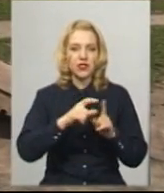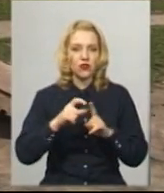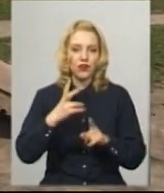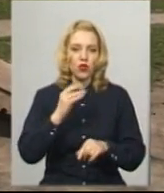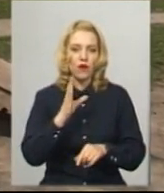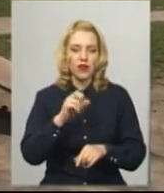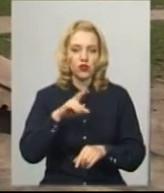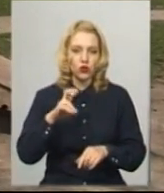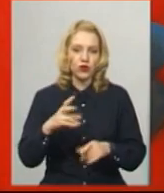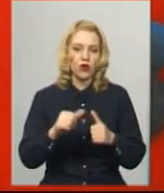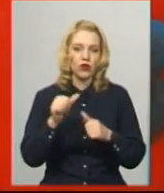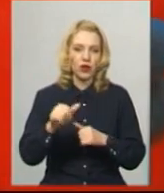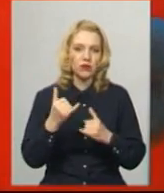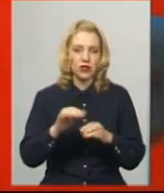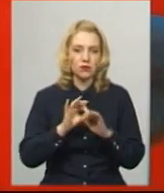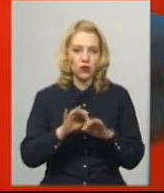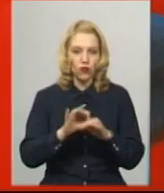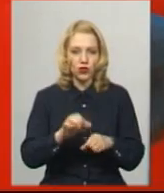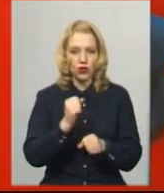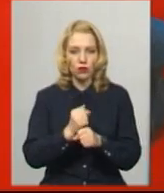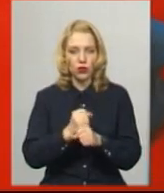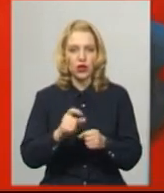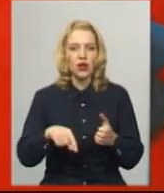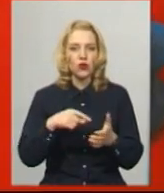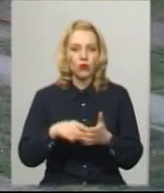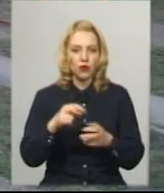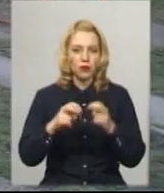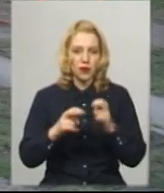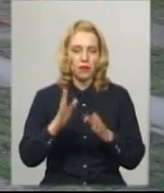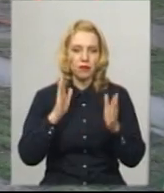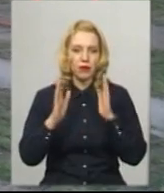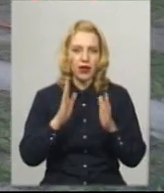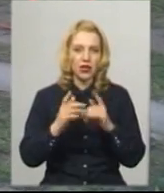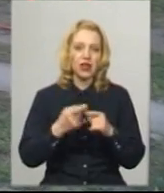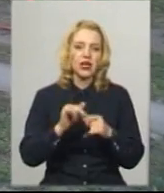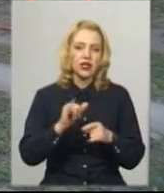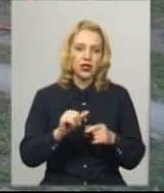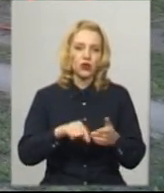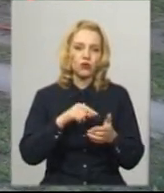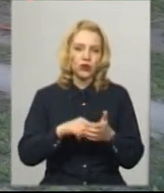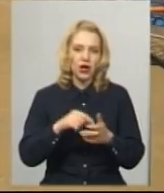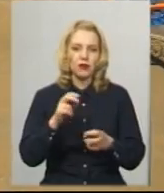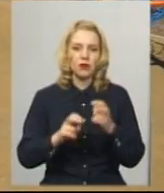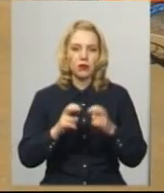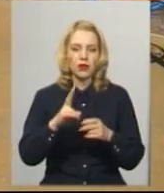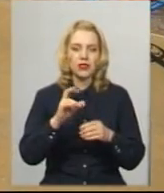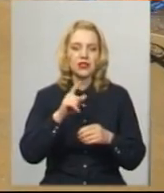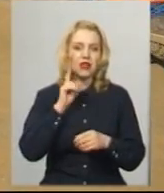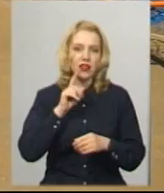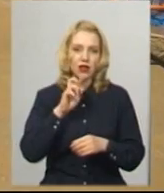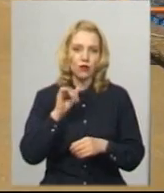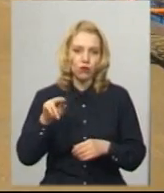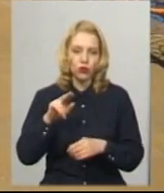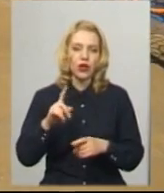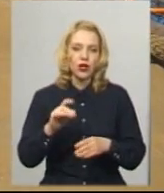Новачка, окремо наразі проводиться робота комунальними підприємствами «Парки і сквери» і комунальним підприємством «Зеленбуд» по обмеженню заїзду до